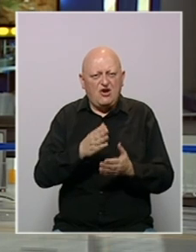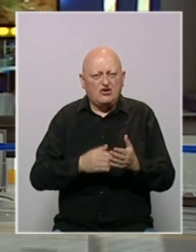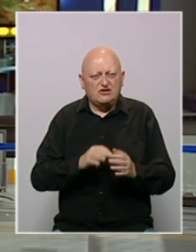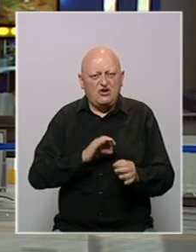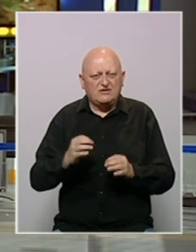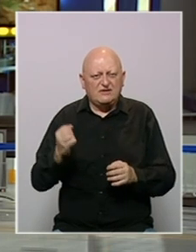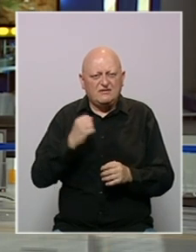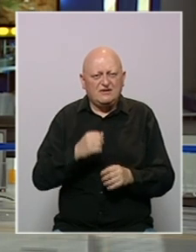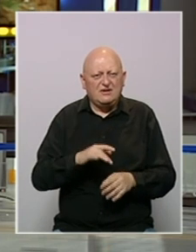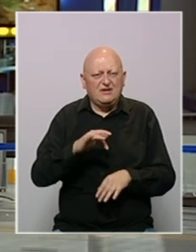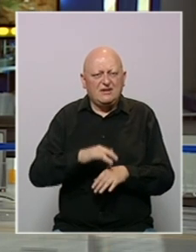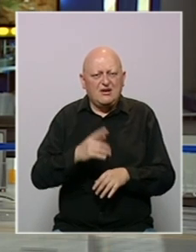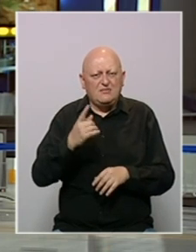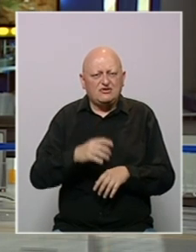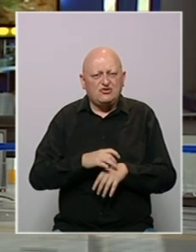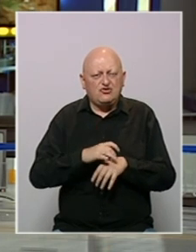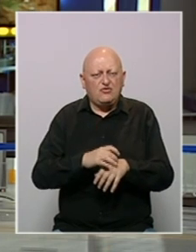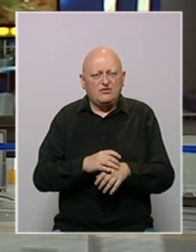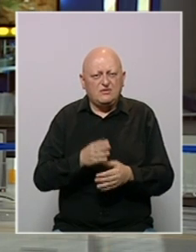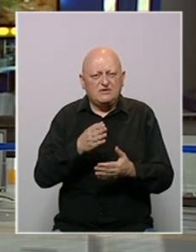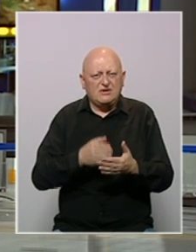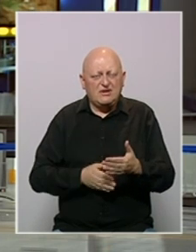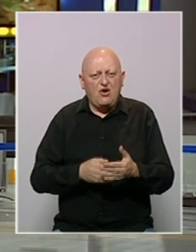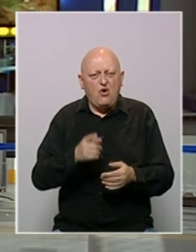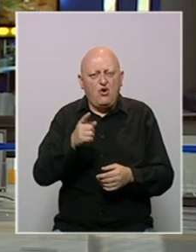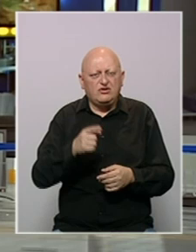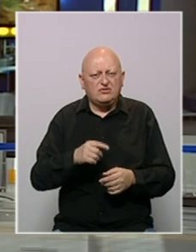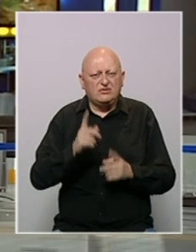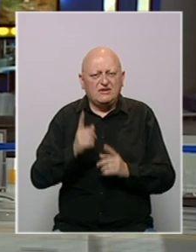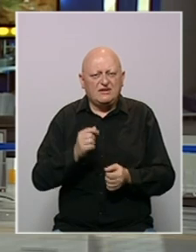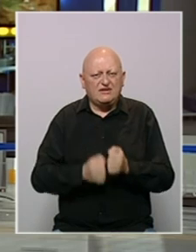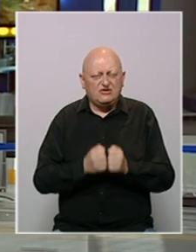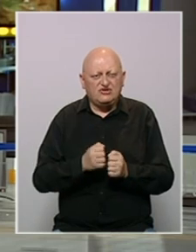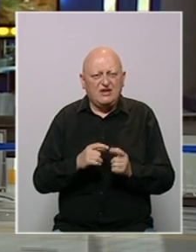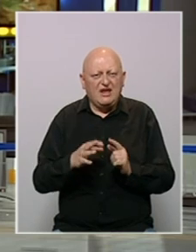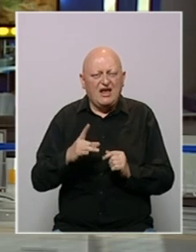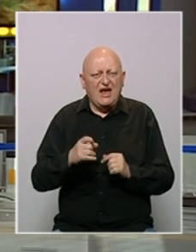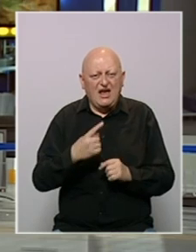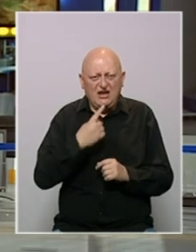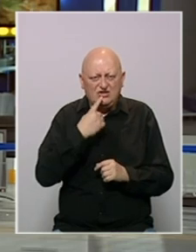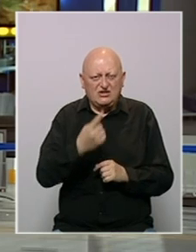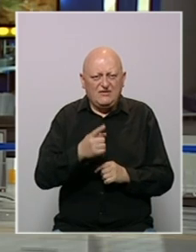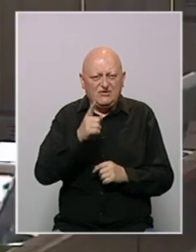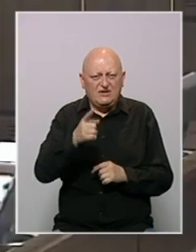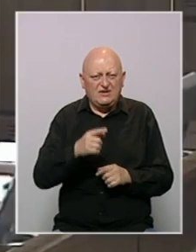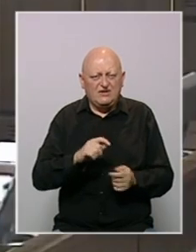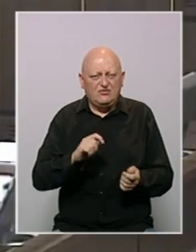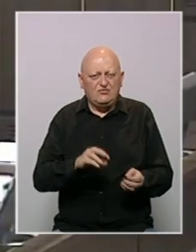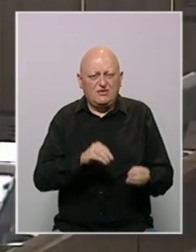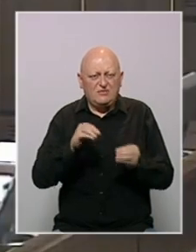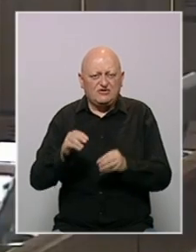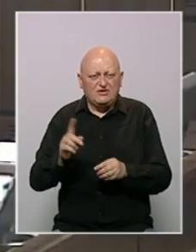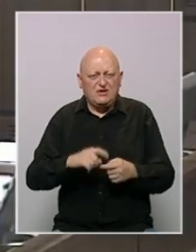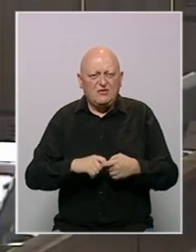odjela za organizovani kriminal na mjestu jednog od rukovodilaca u odjele za ratne zločine. Kajganić je naveo da njeno